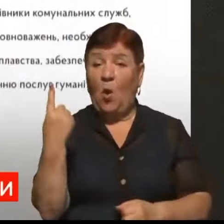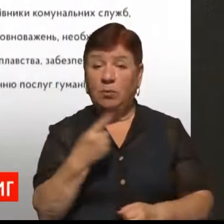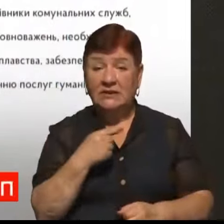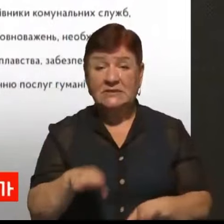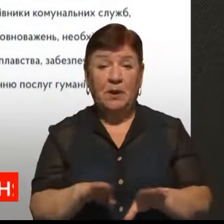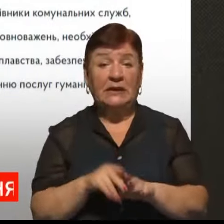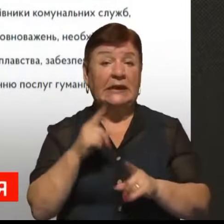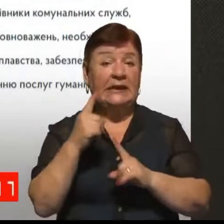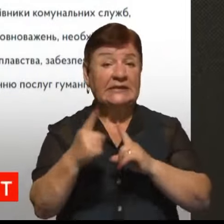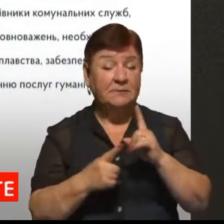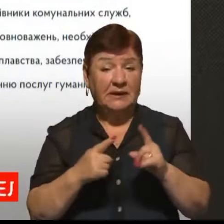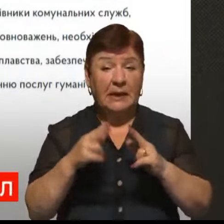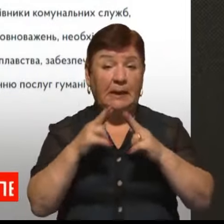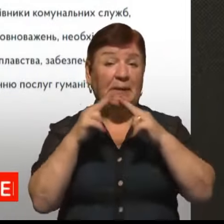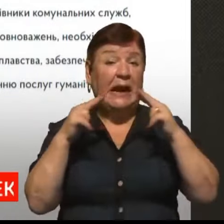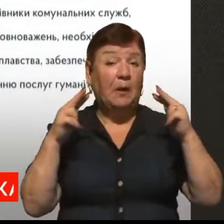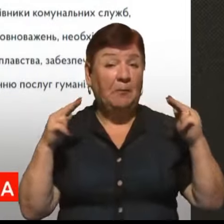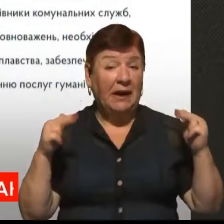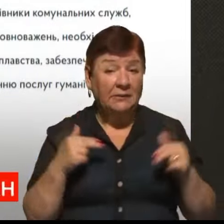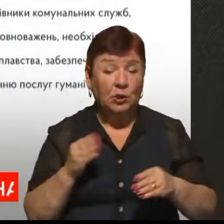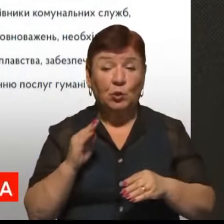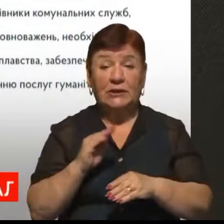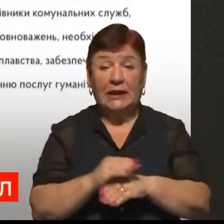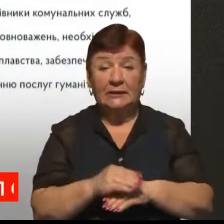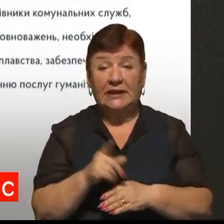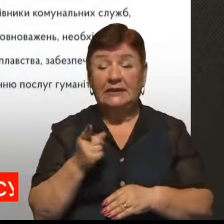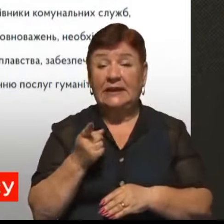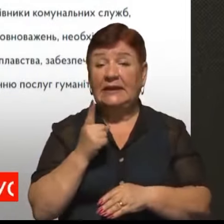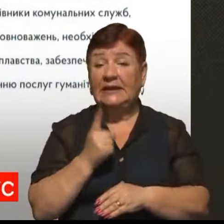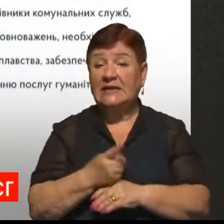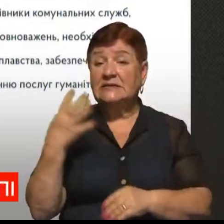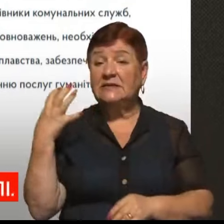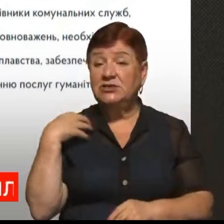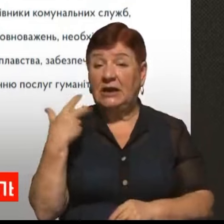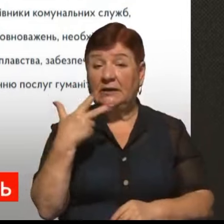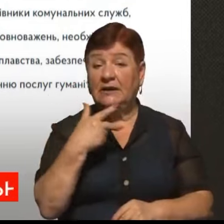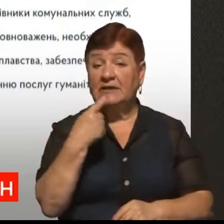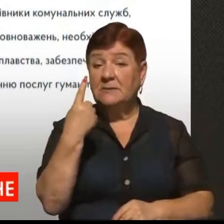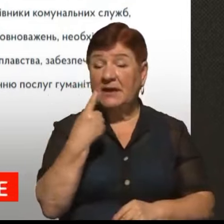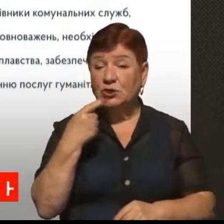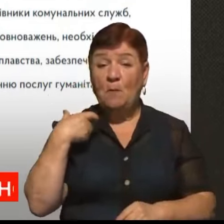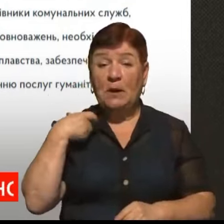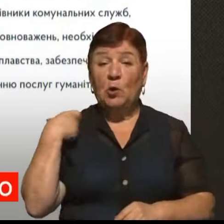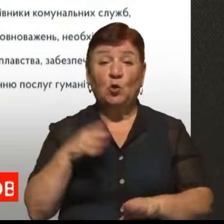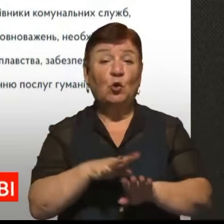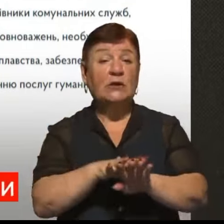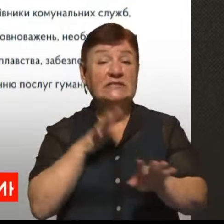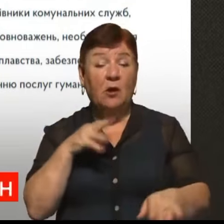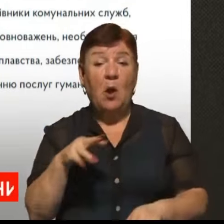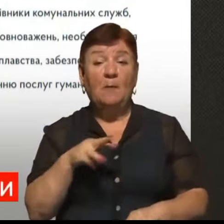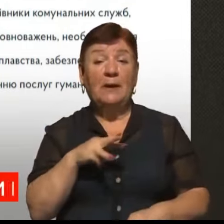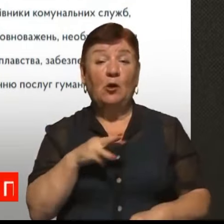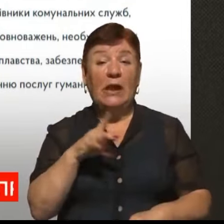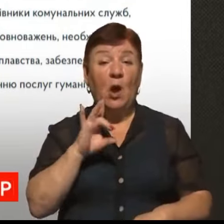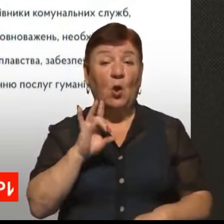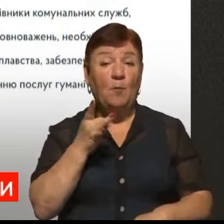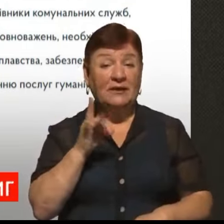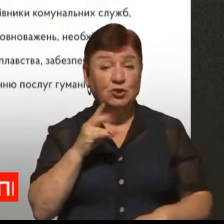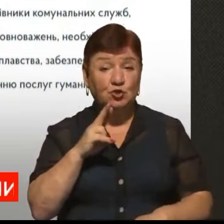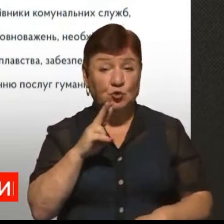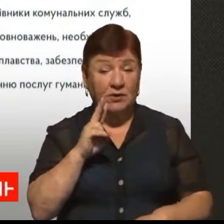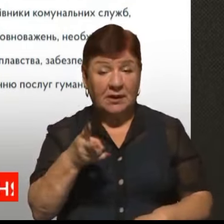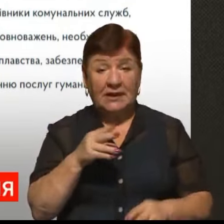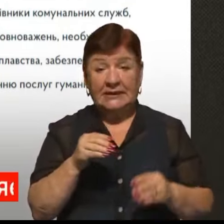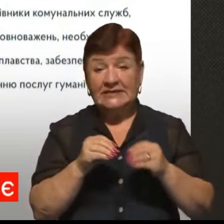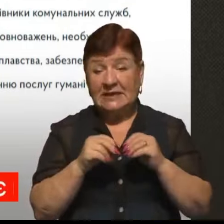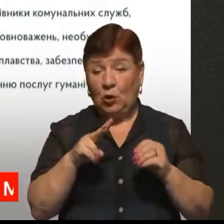Про такі зміни на Прикарпатті стало відомо з додатку до наказу начальника 31-го прикордонного загону Миколи Романчука. Документ 10